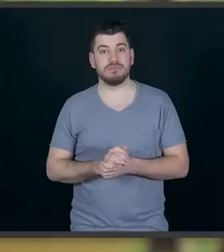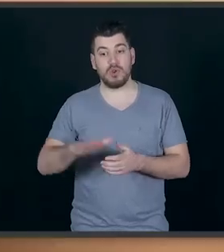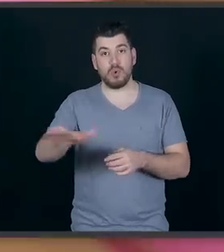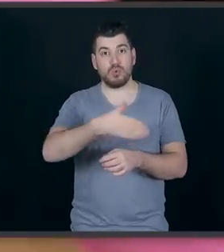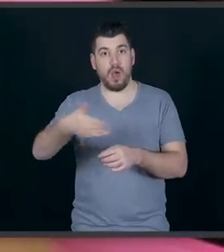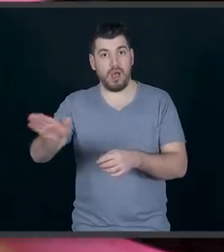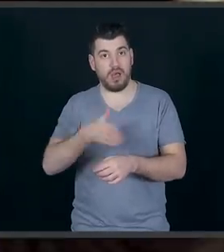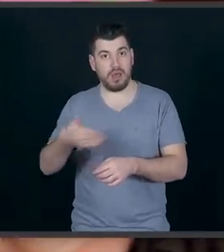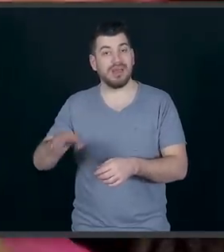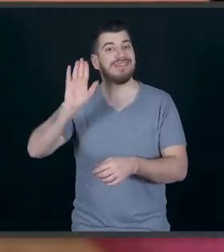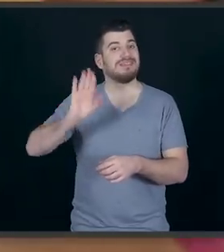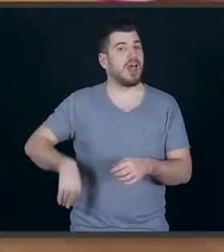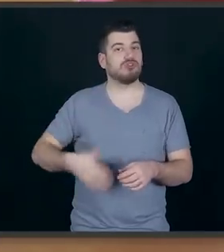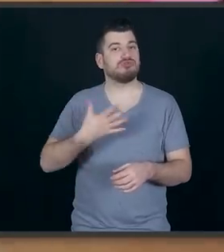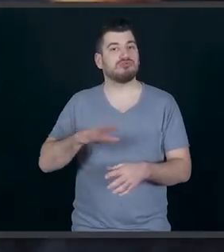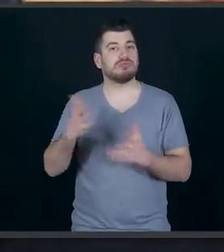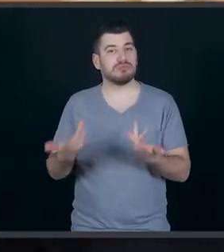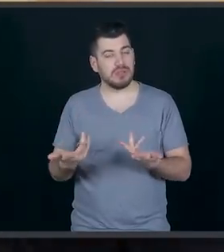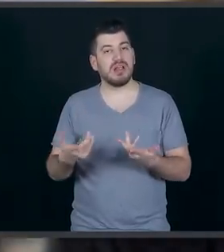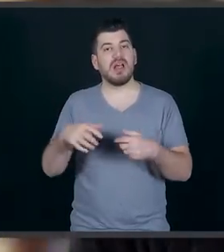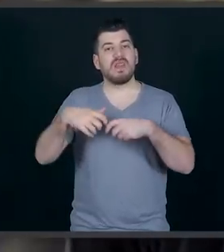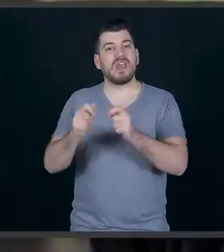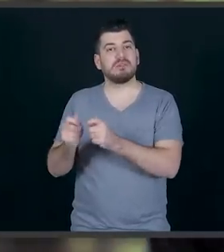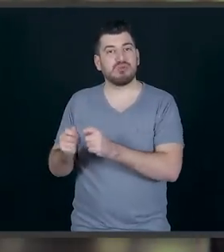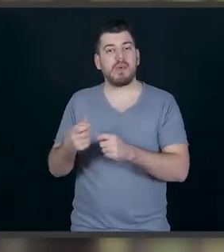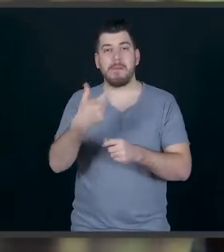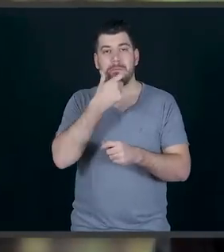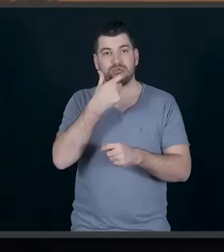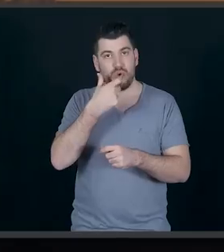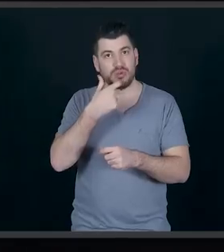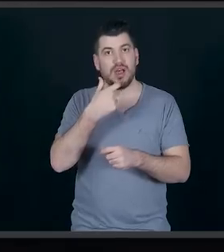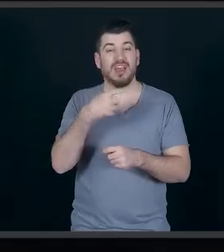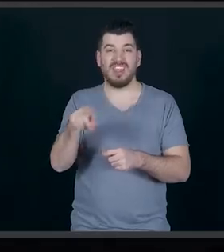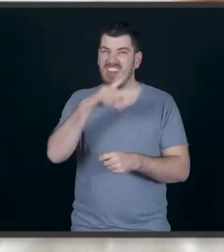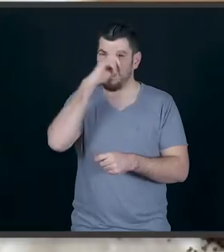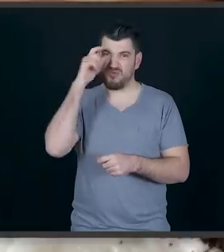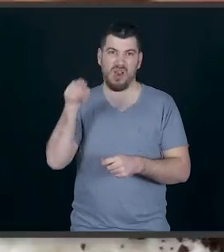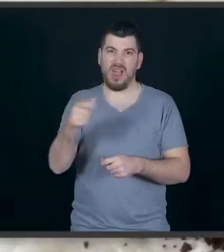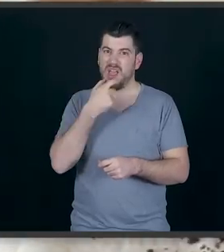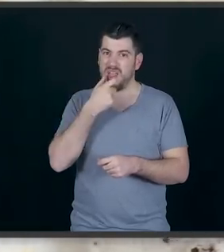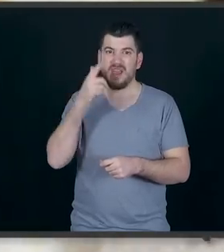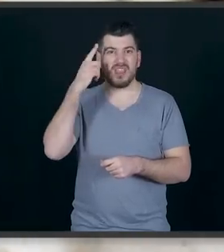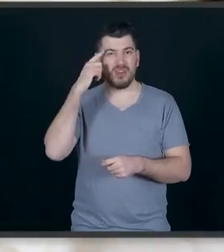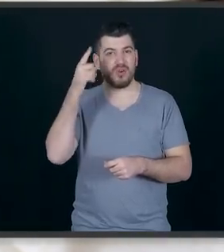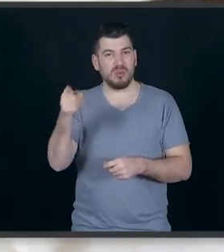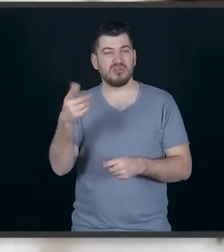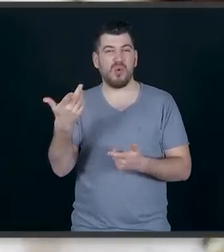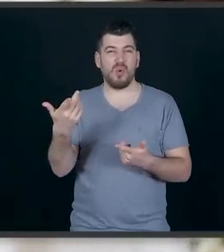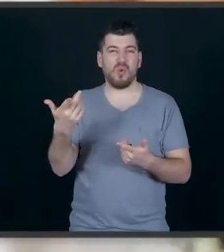Απλώνουμε και στο τέλος θα σπάσουμε λίγα μπισκότα. Με λευκή σοκολά τα διάλεξα γιατί νομίζω ότι είναι